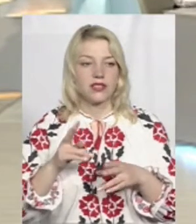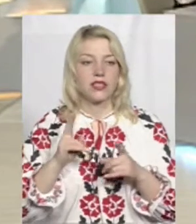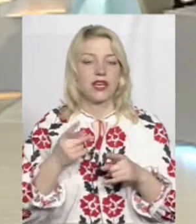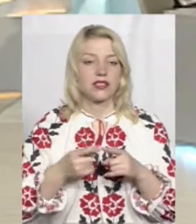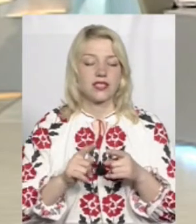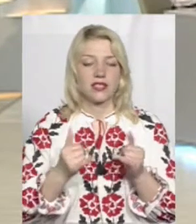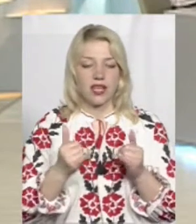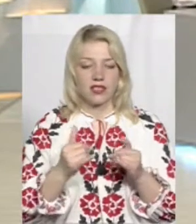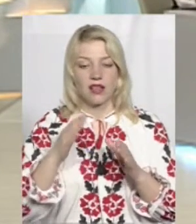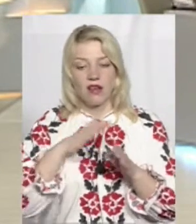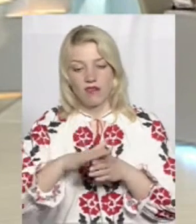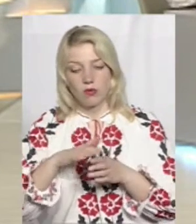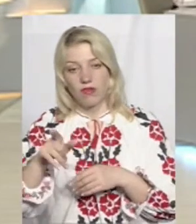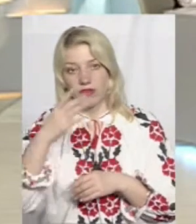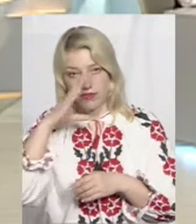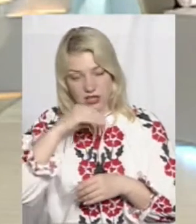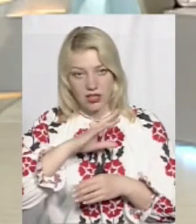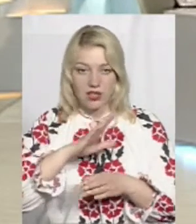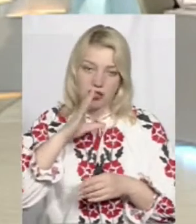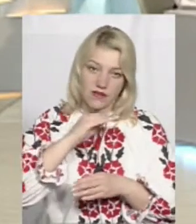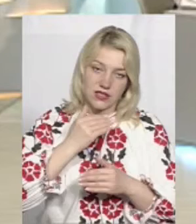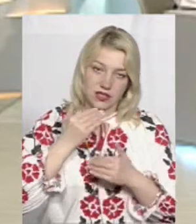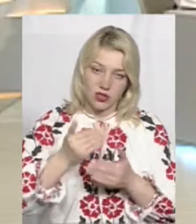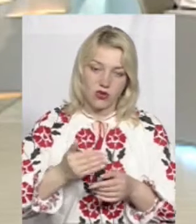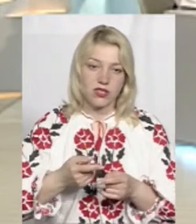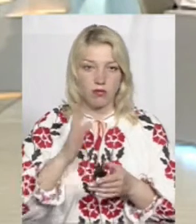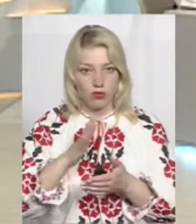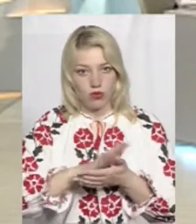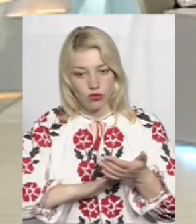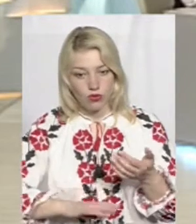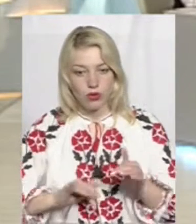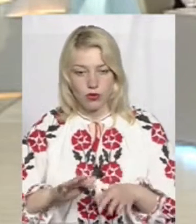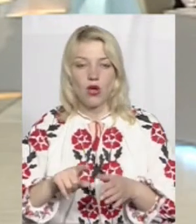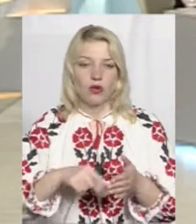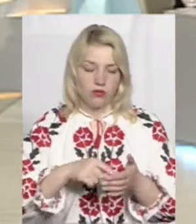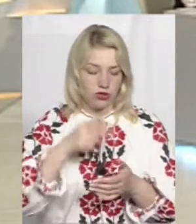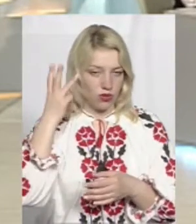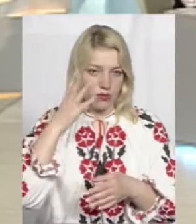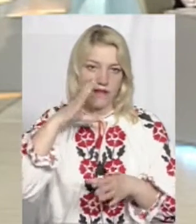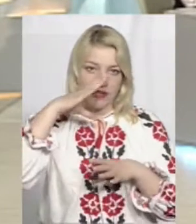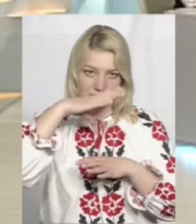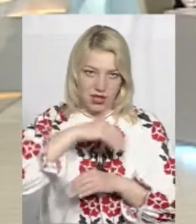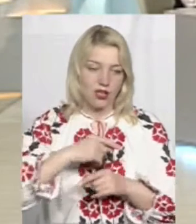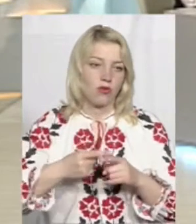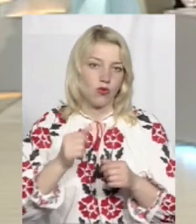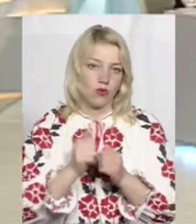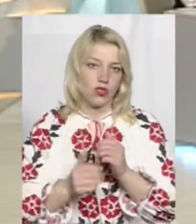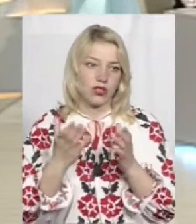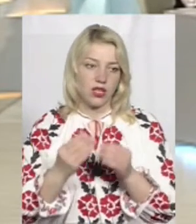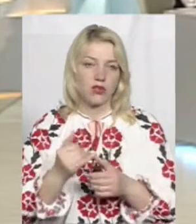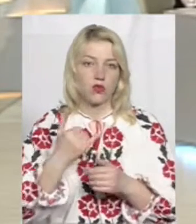це відбувається зараз, встигнете чи якось буде продовжуватися цей процес? Ні, в місті Хмельницькому ми встигнемо. Кожного дня